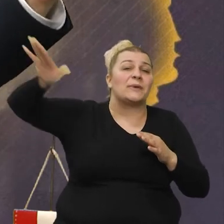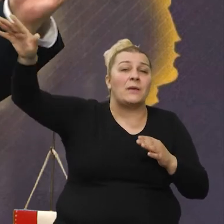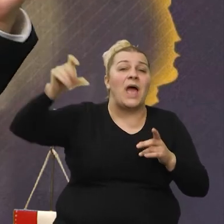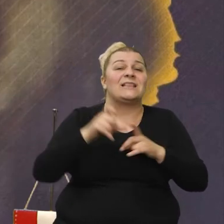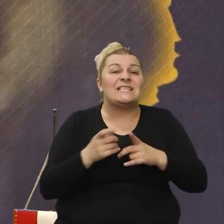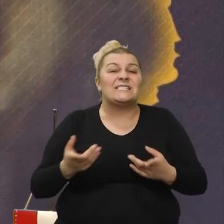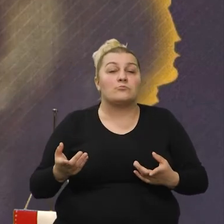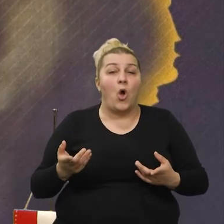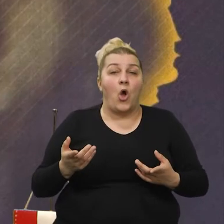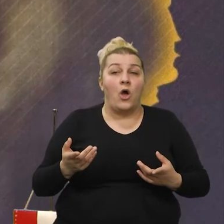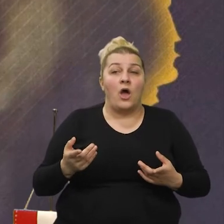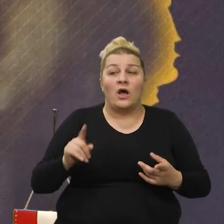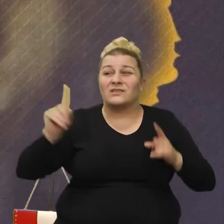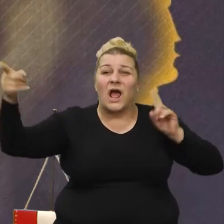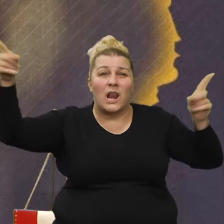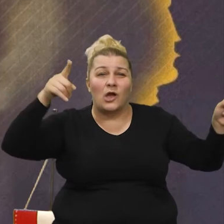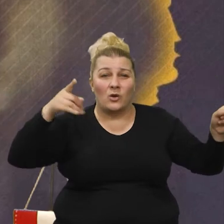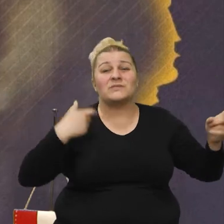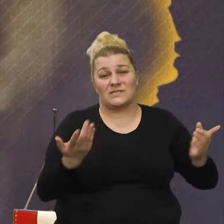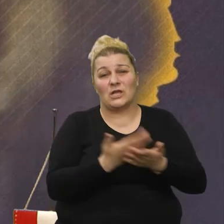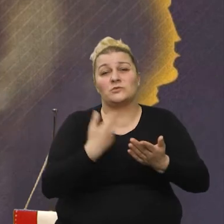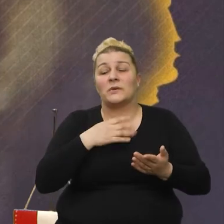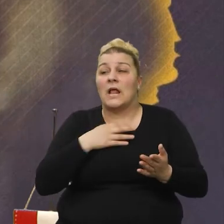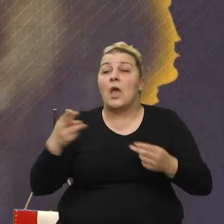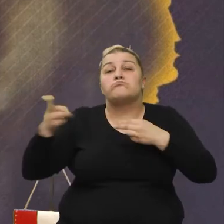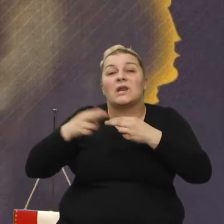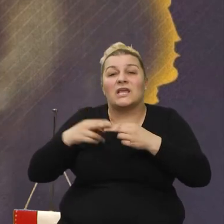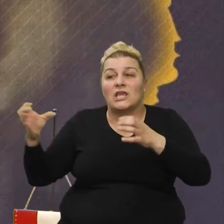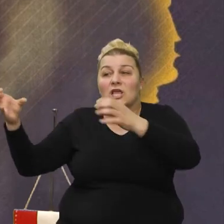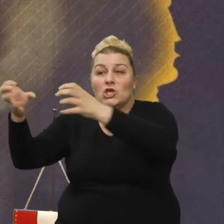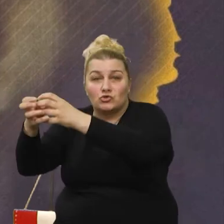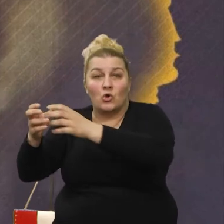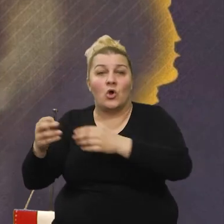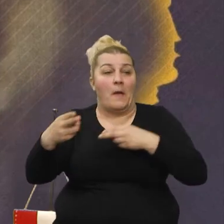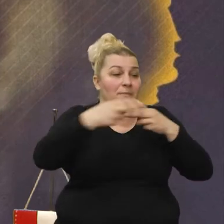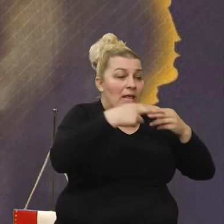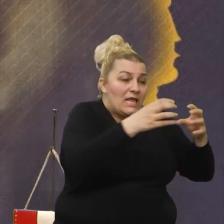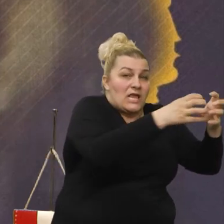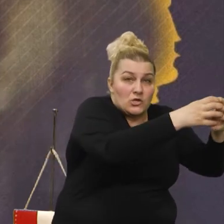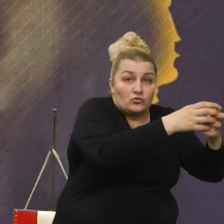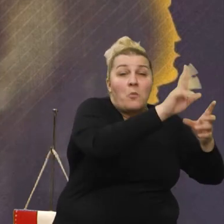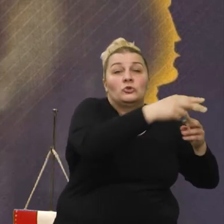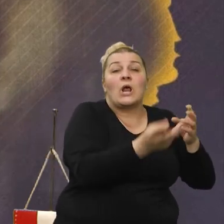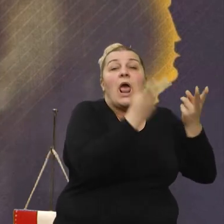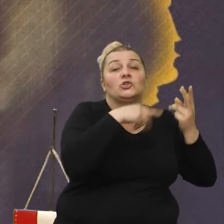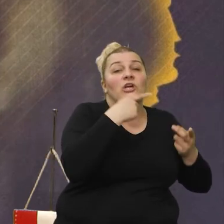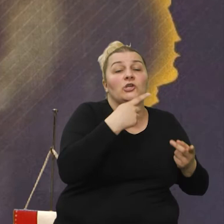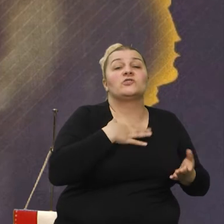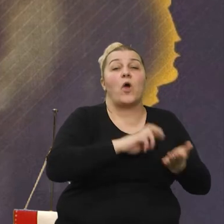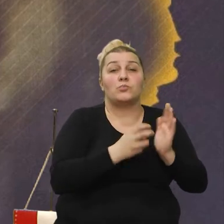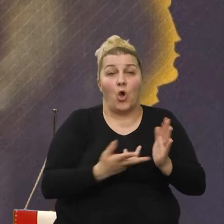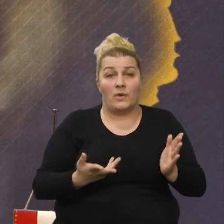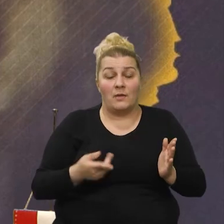Dismu i tako dalje. To smo htjeli da putuje što bliže ljudima da mogu reći svoje probleme. Jer, kada je velika